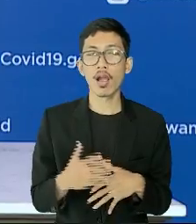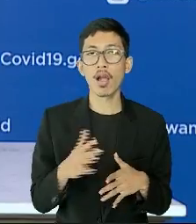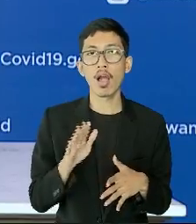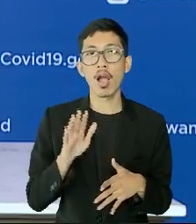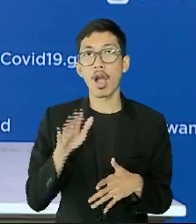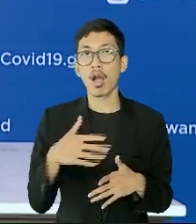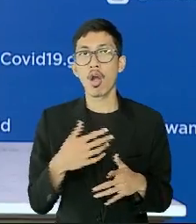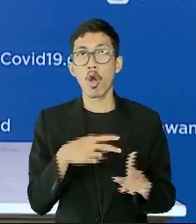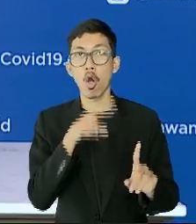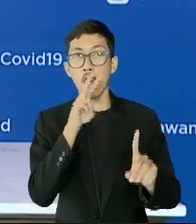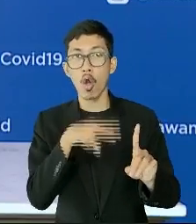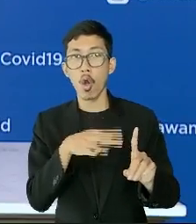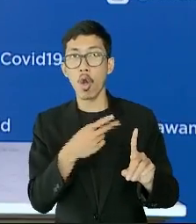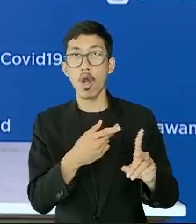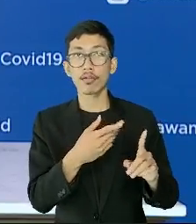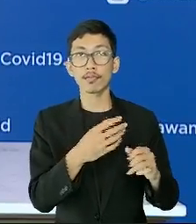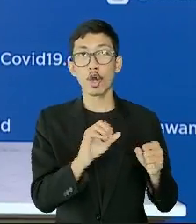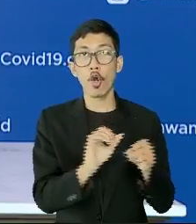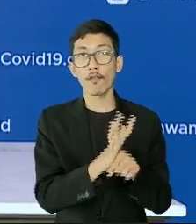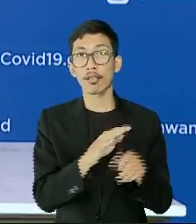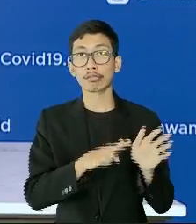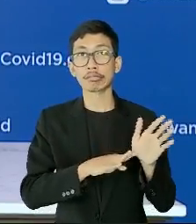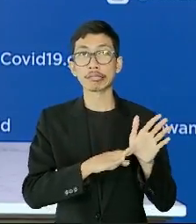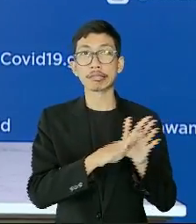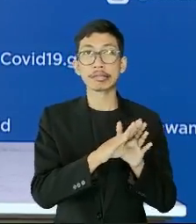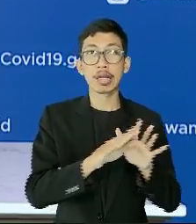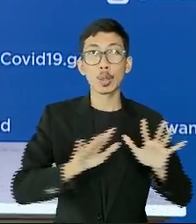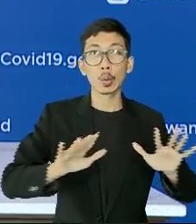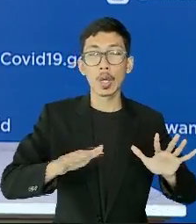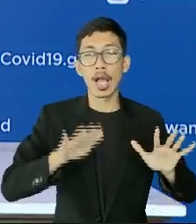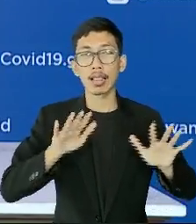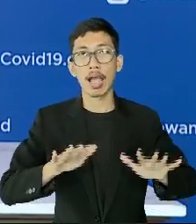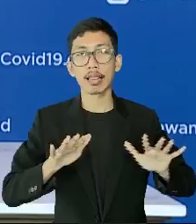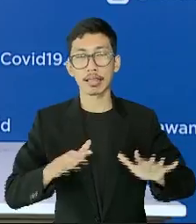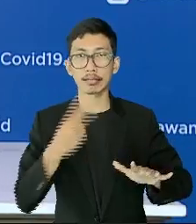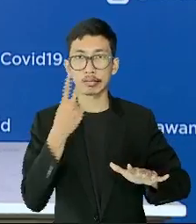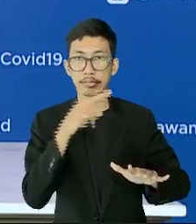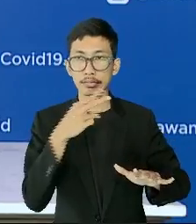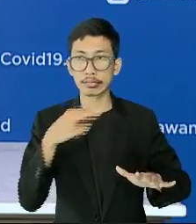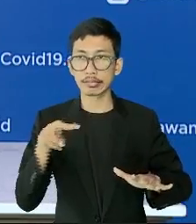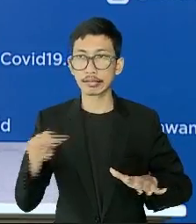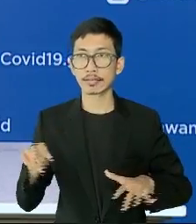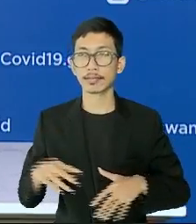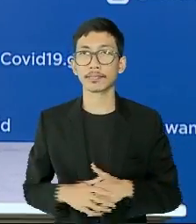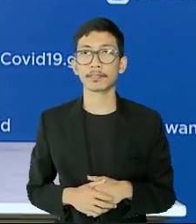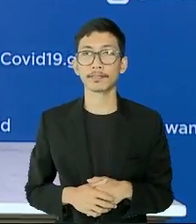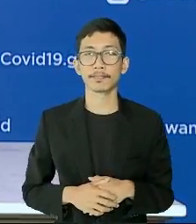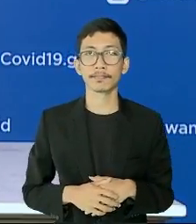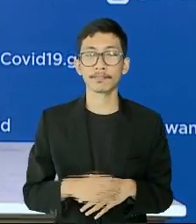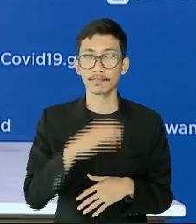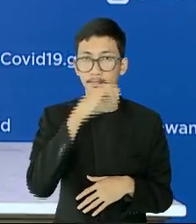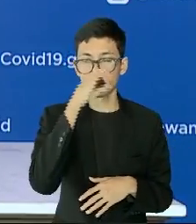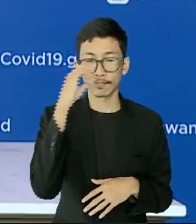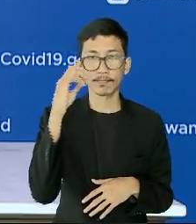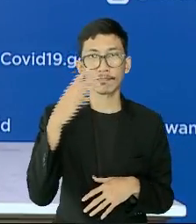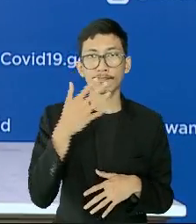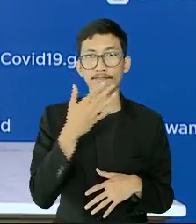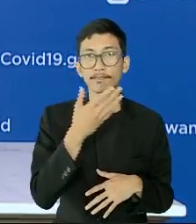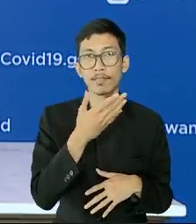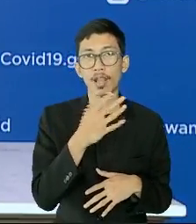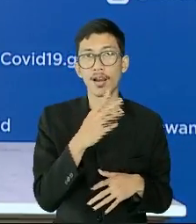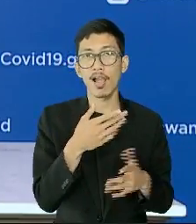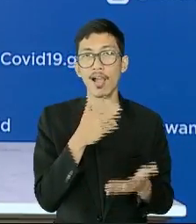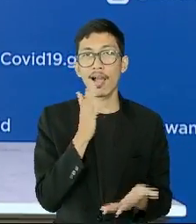terlihat adanya tren kenaikan kasus. Selanjutnya, saya akan menyampaikan poin penyesuaian